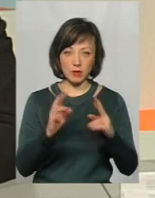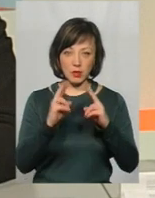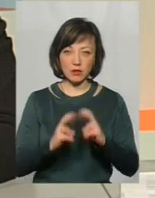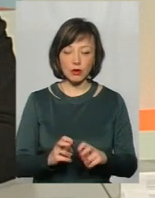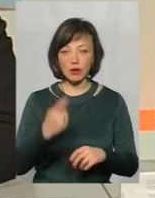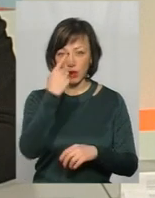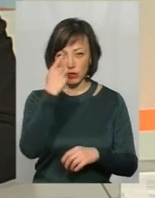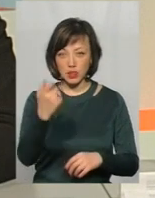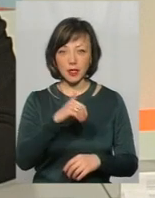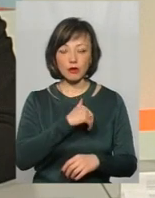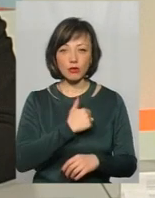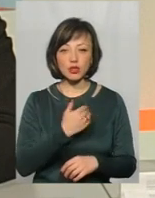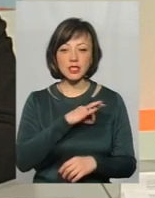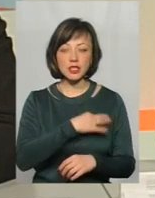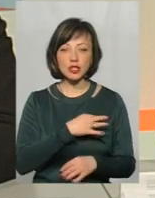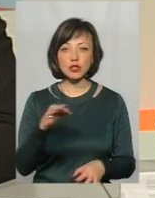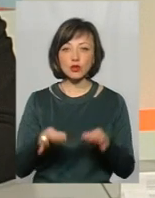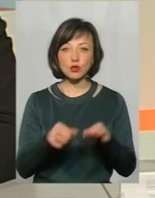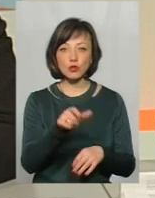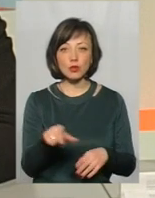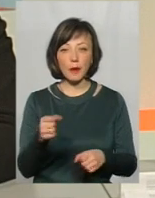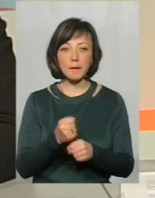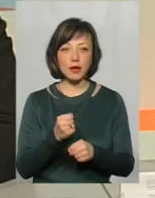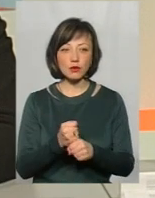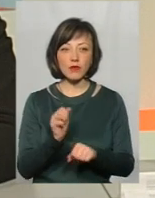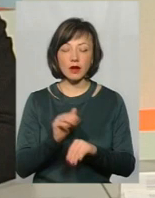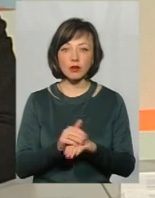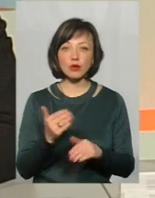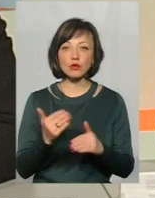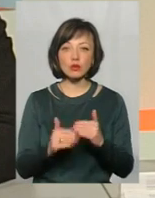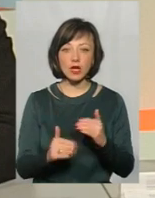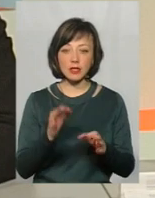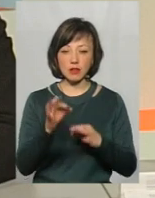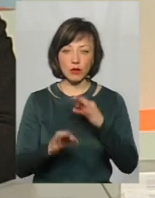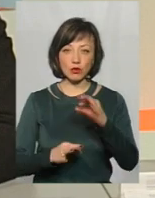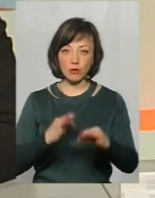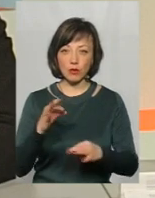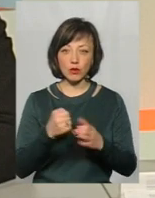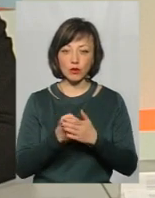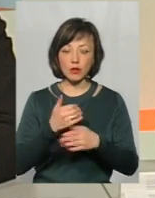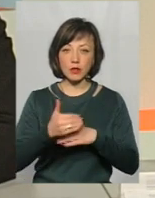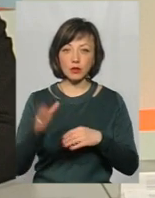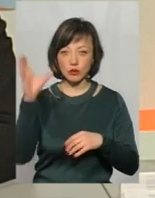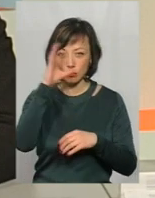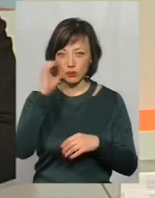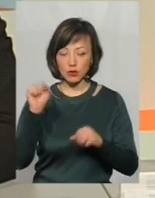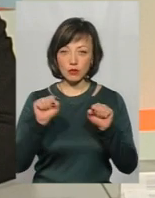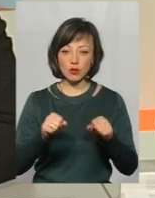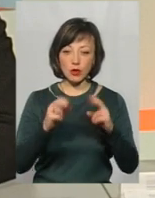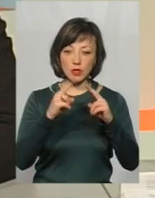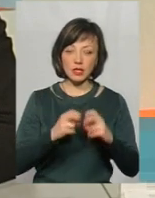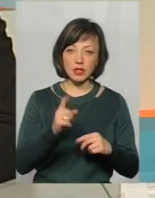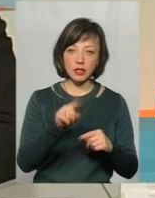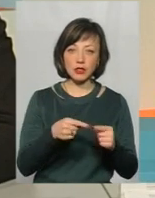наголосити, що слідчі судді в нас працюють фактично вже цілодобово, так, вони до пісньої ночі можуть розглядати те чи інше